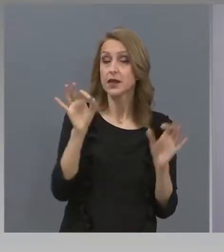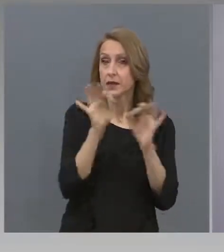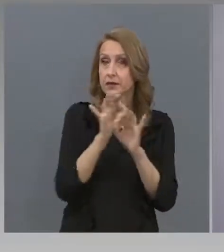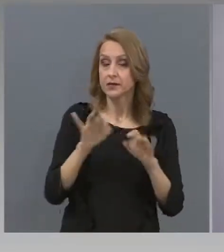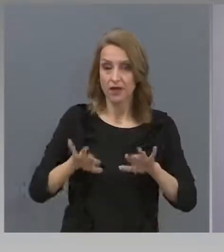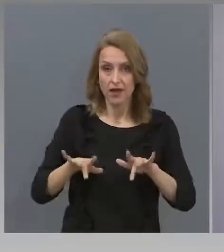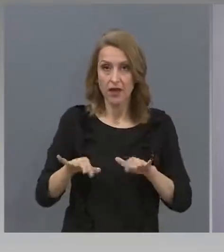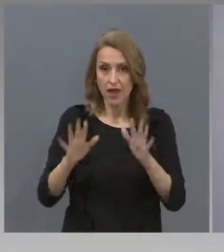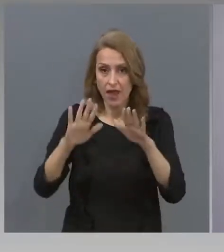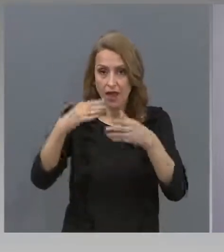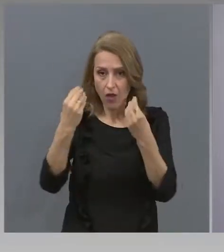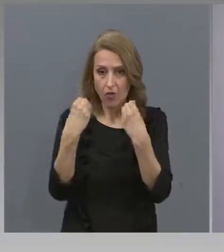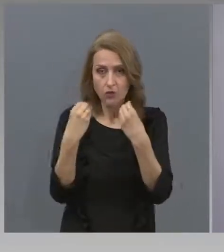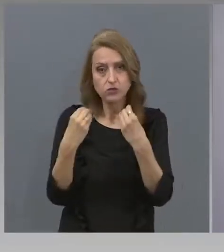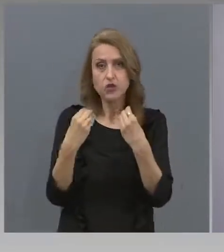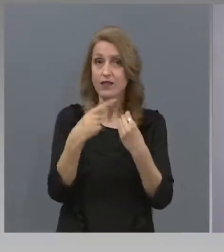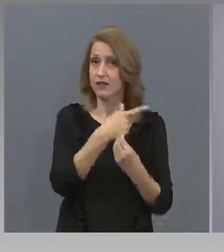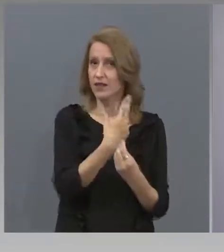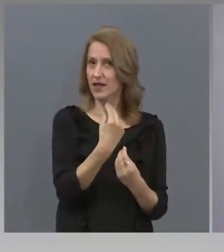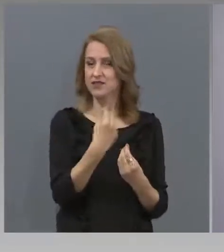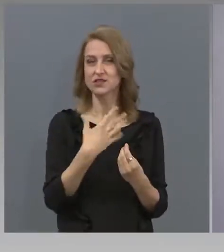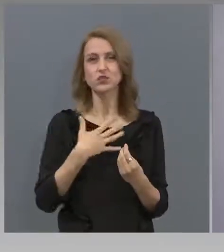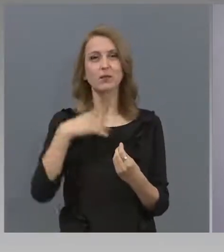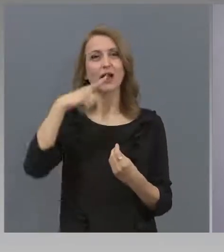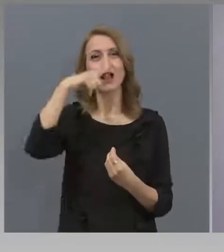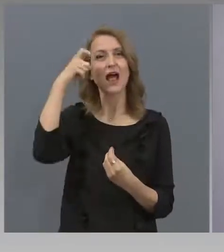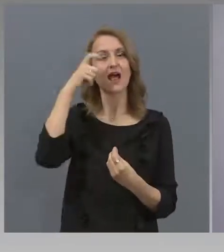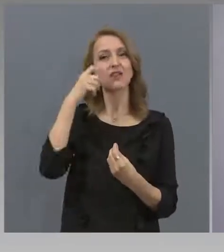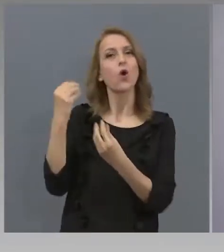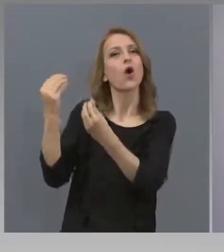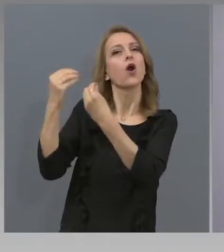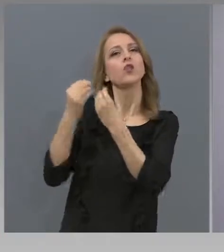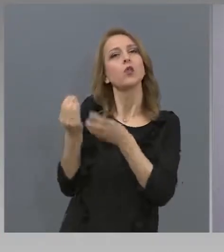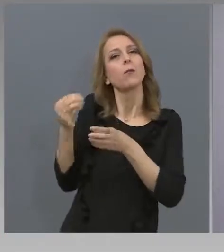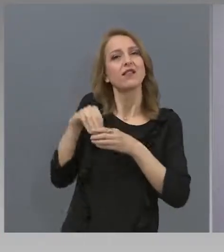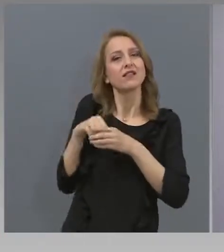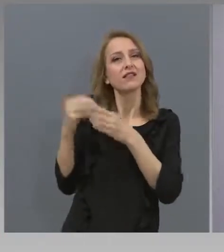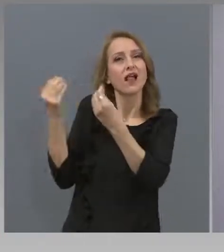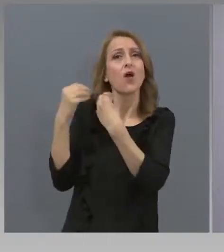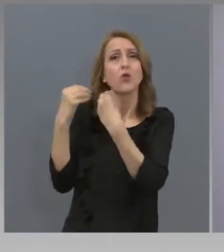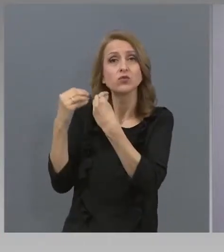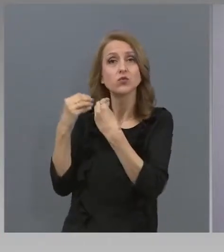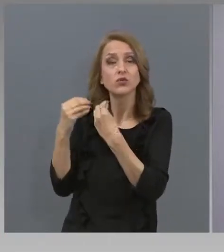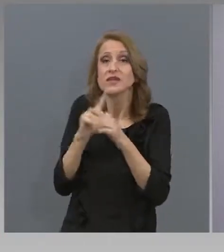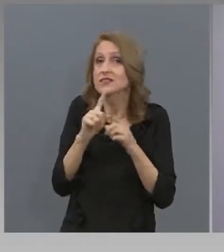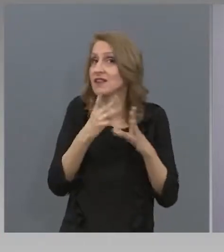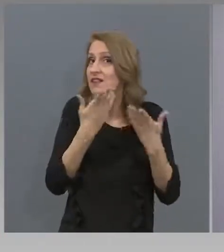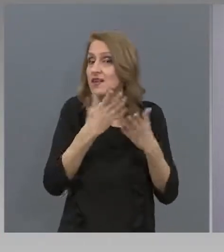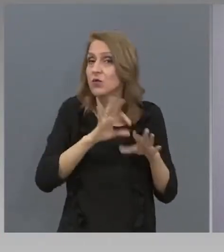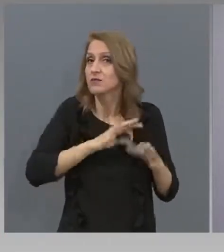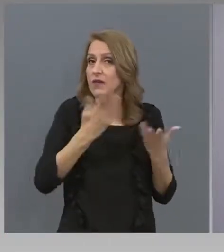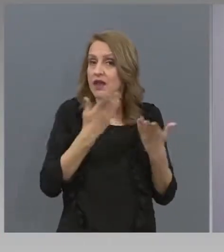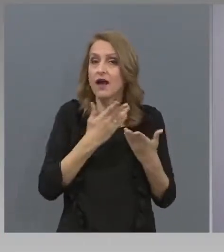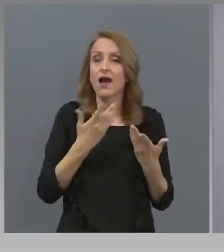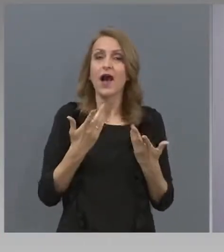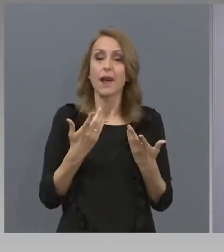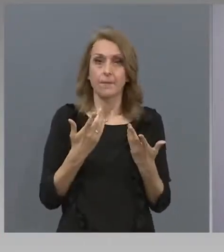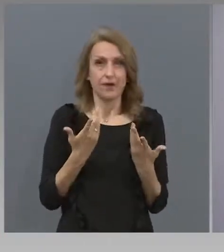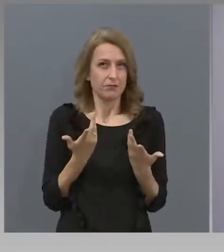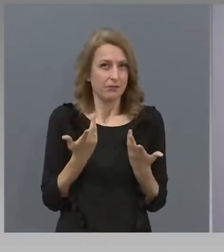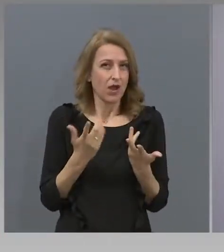обучение, ще има през лятото консултации с учителите. Какъв ще е броят на тези консултациите въобще?